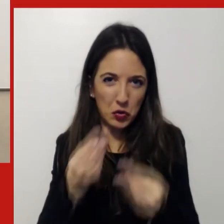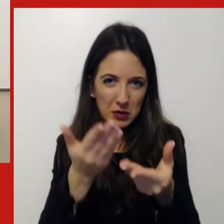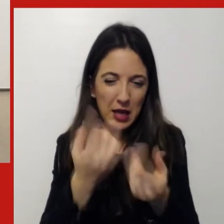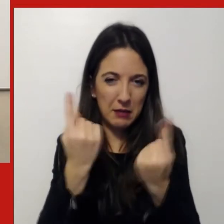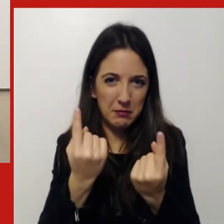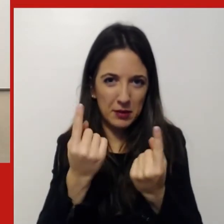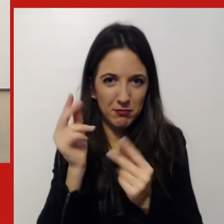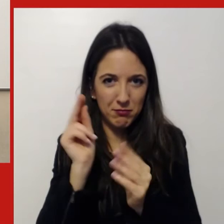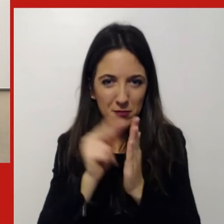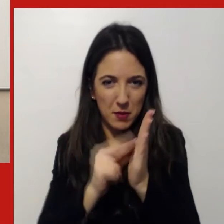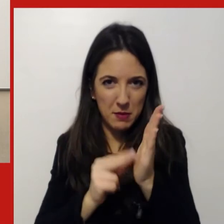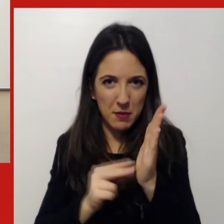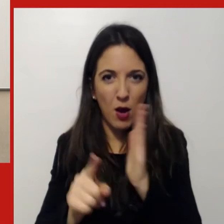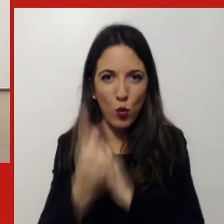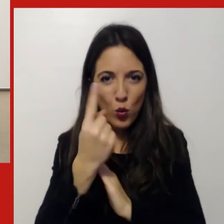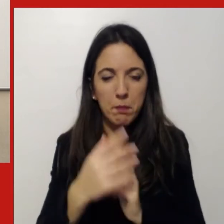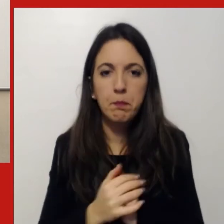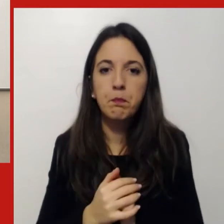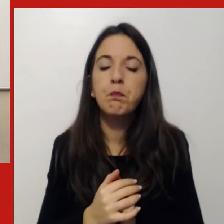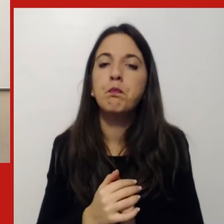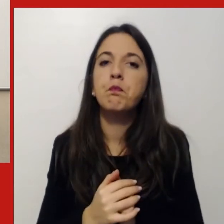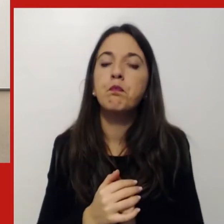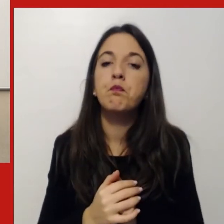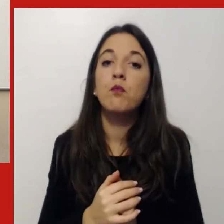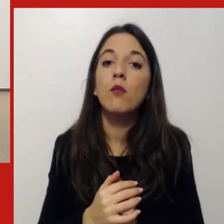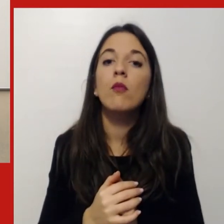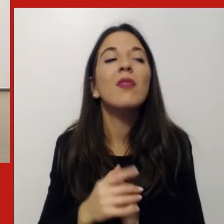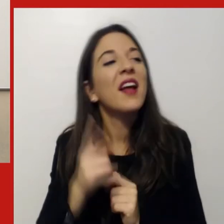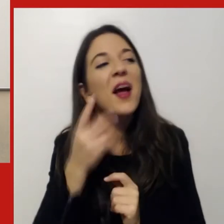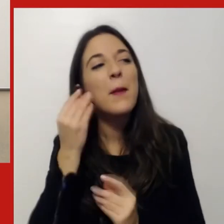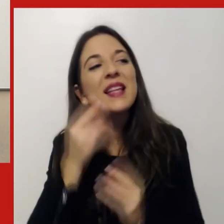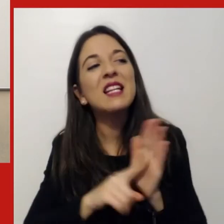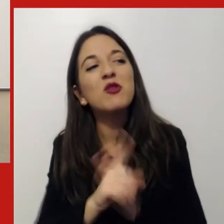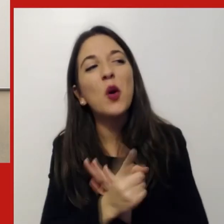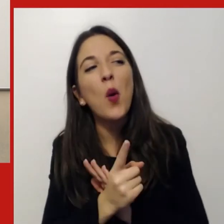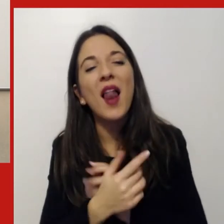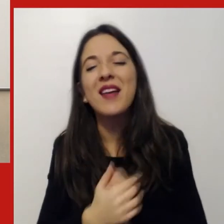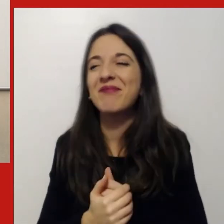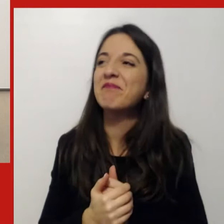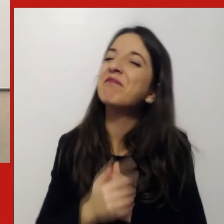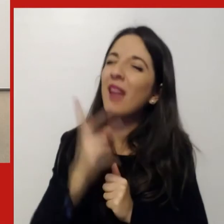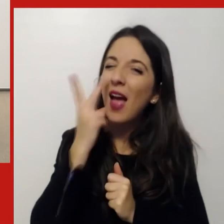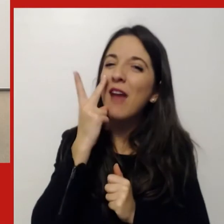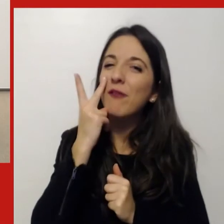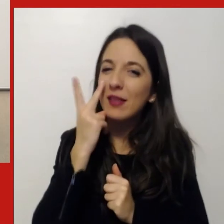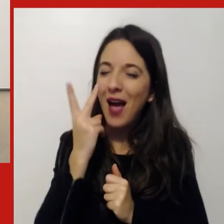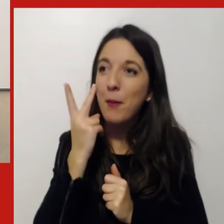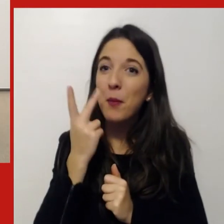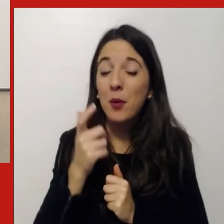aspetti che tipo di split? È rinvertito? Ecco, vediamo anche gli aspetti positivi.